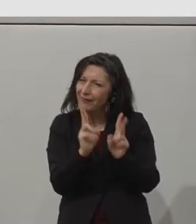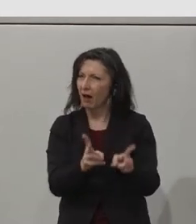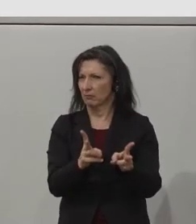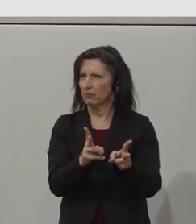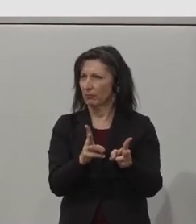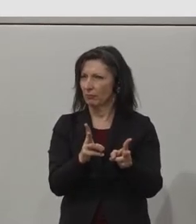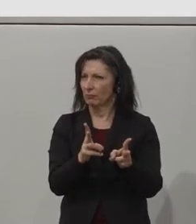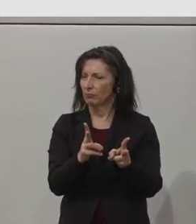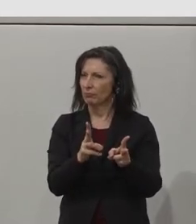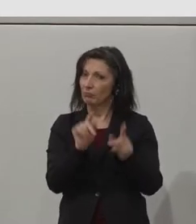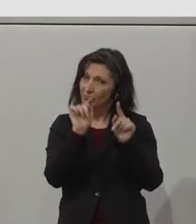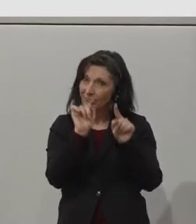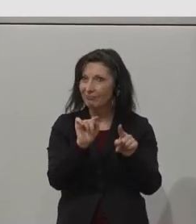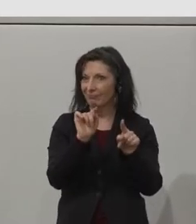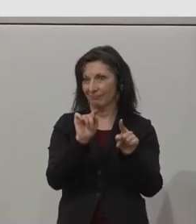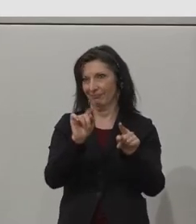next slide, please.